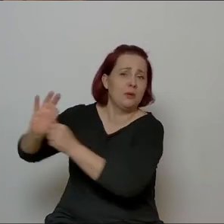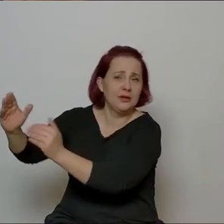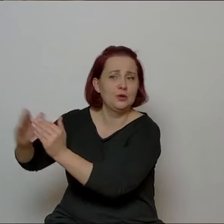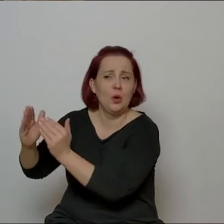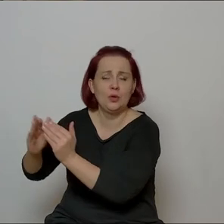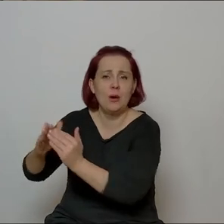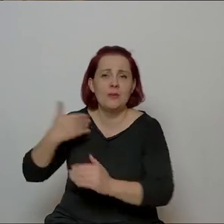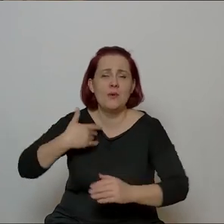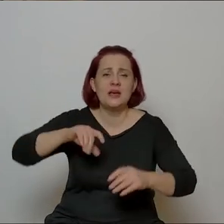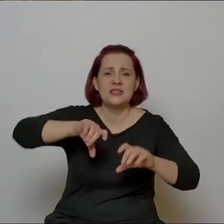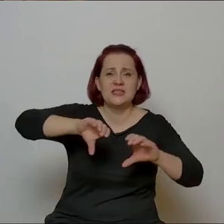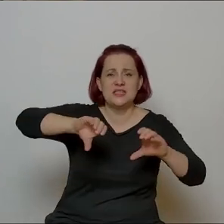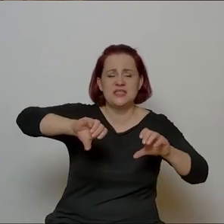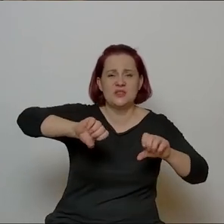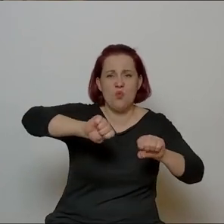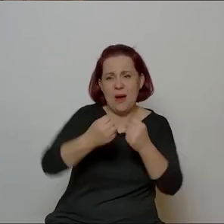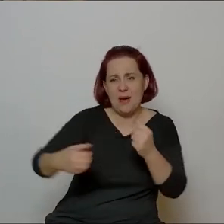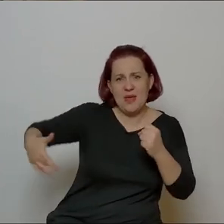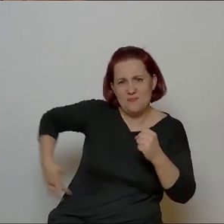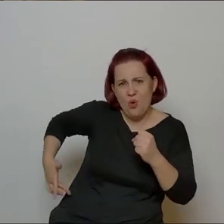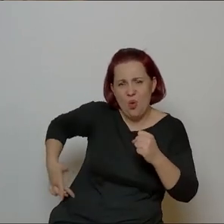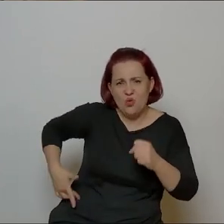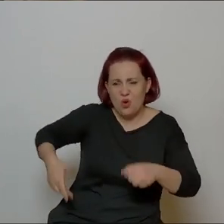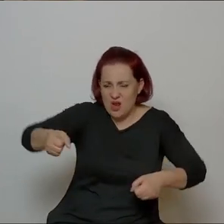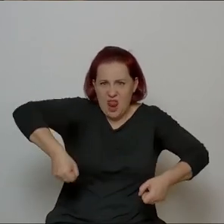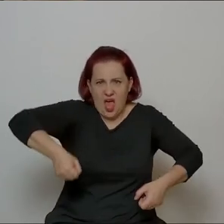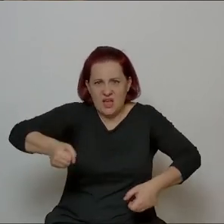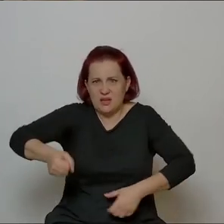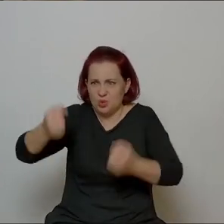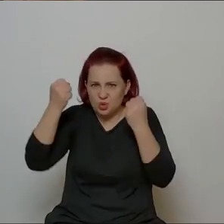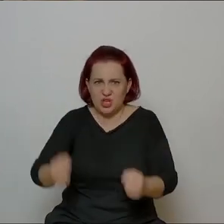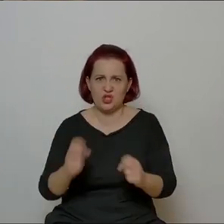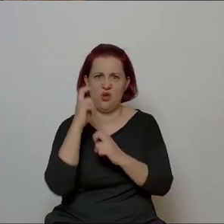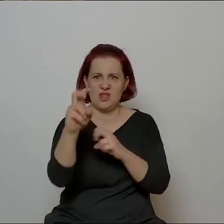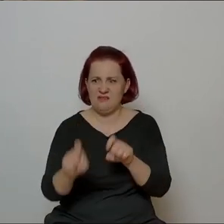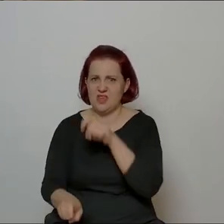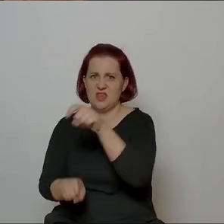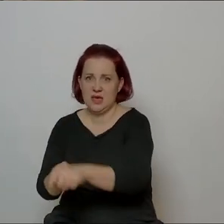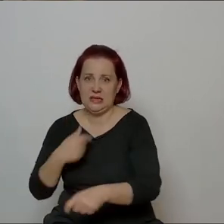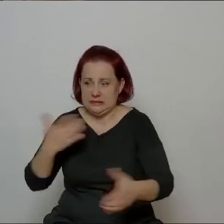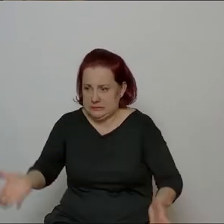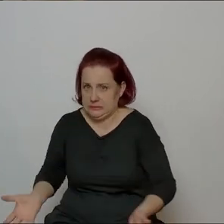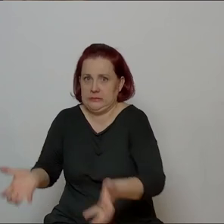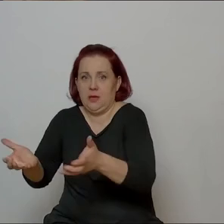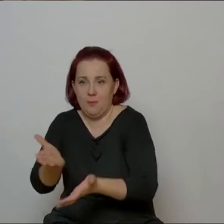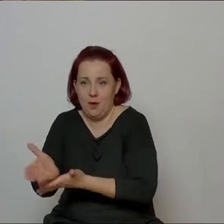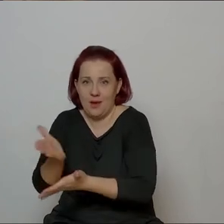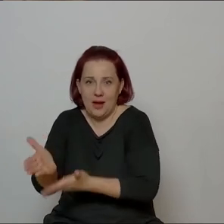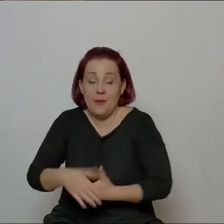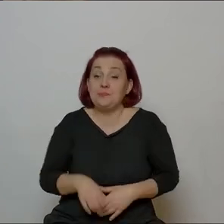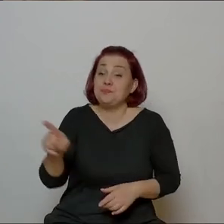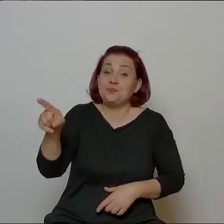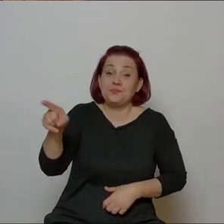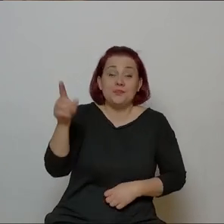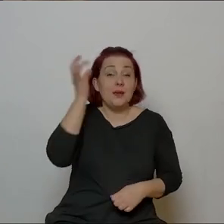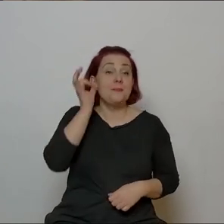złamane biodro i o lasce ciężko jej było do tramwaju wsiąść, więc ją ładowałam do tego tramwaju, odprowadzałam i ona mówi,